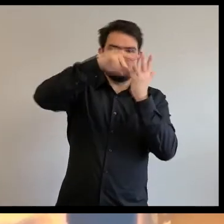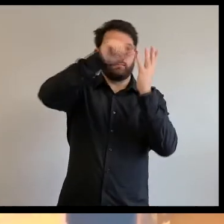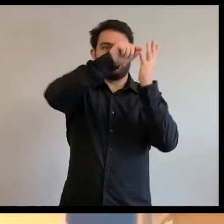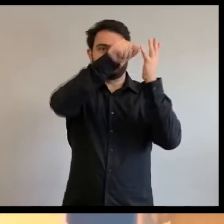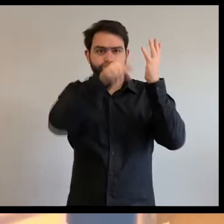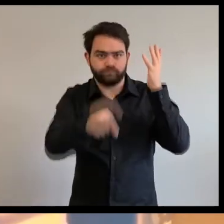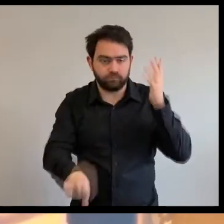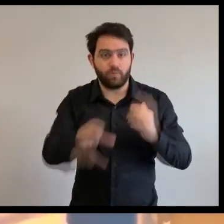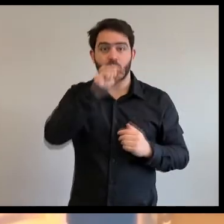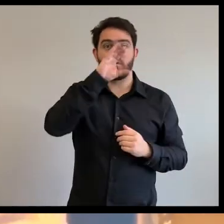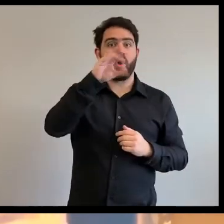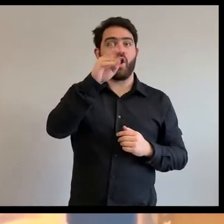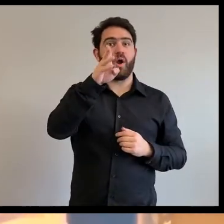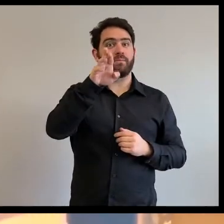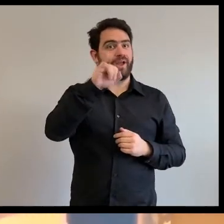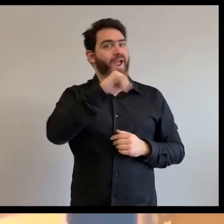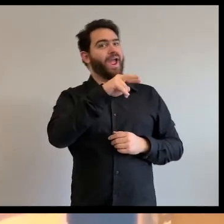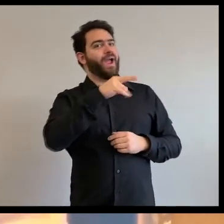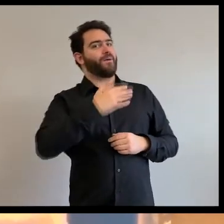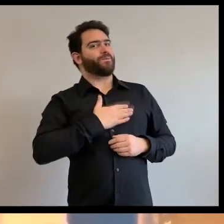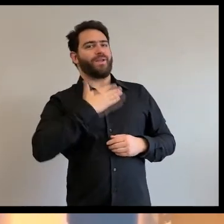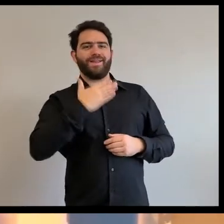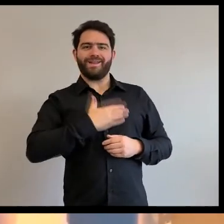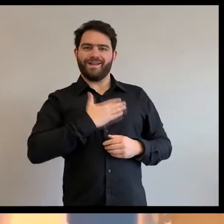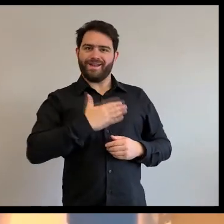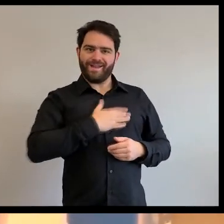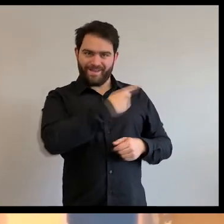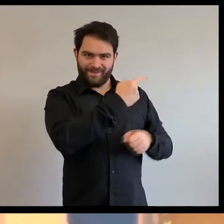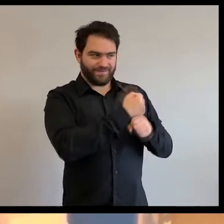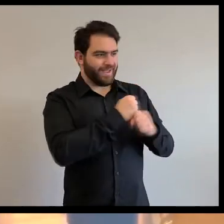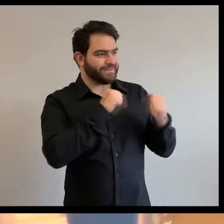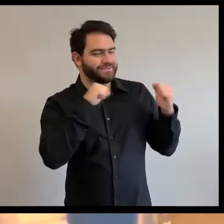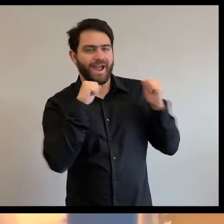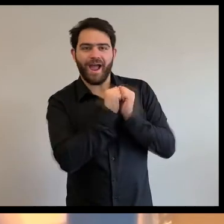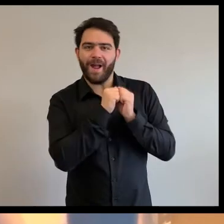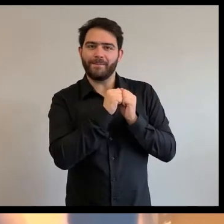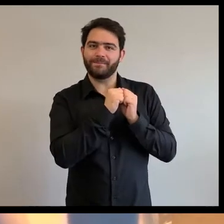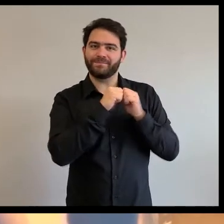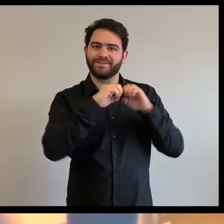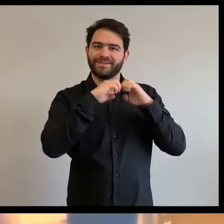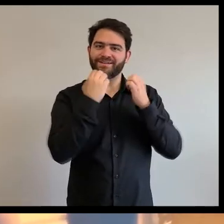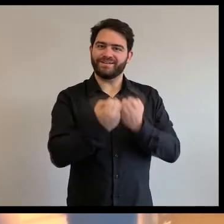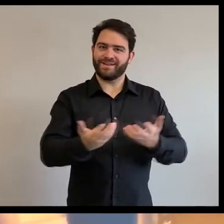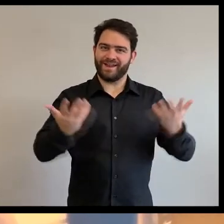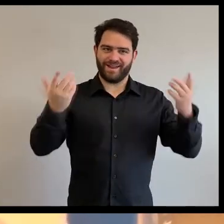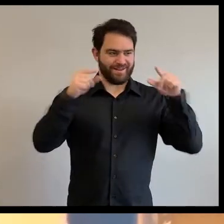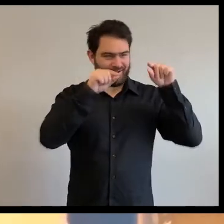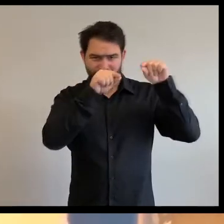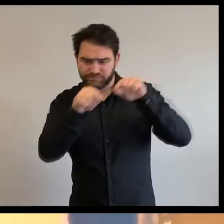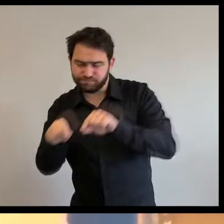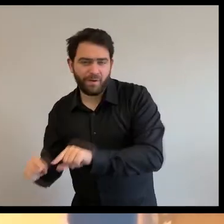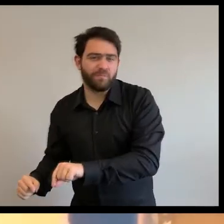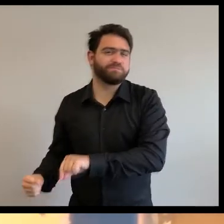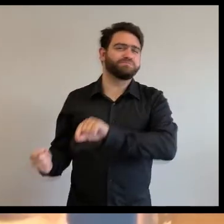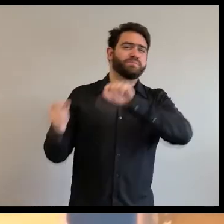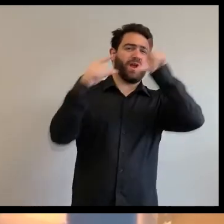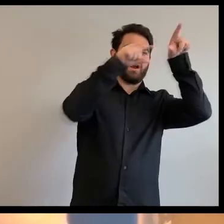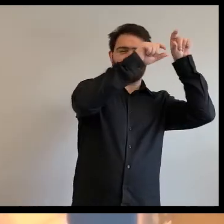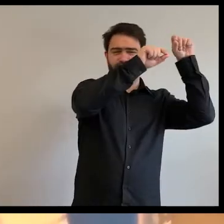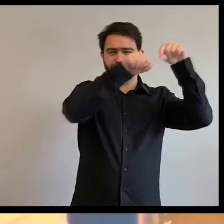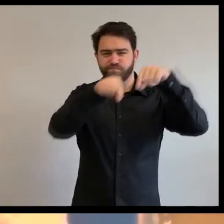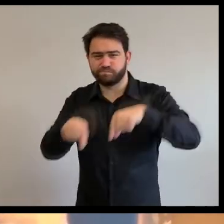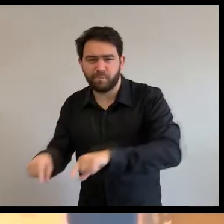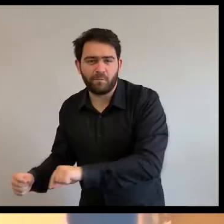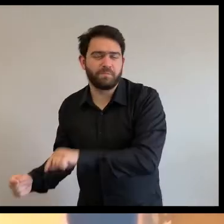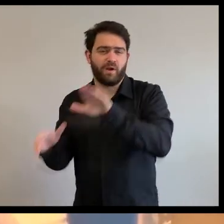sur le feu, pleut, et colibri il était tellement content que son ami est venu avec lui, que les deux sont allés vers la rivière,